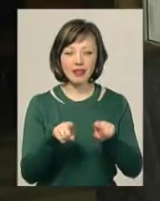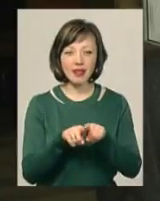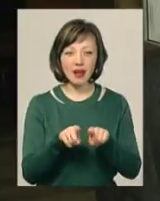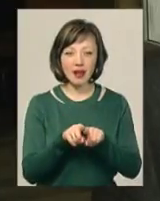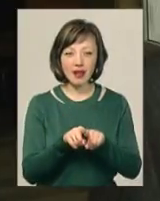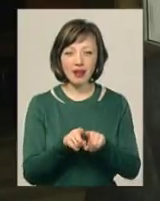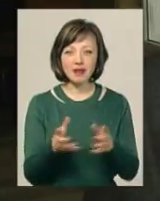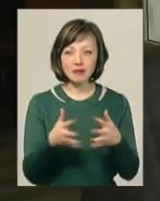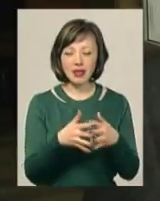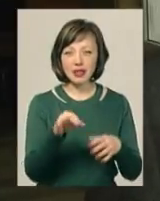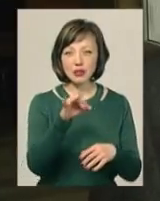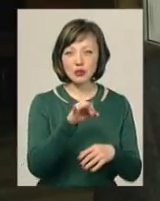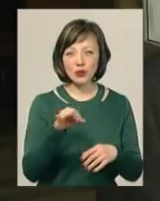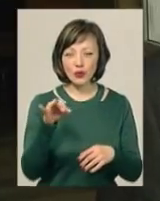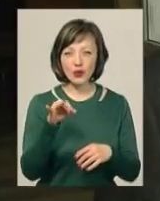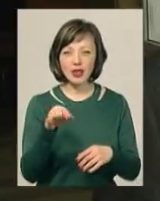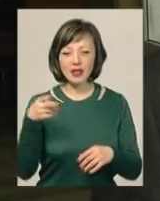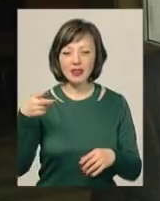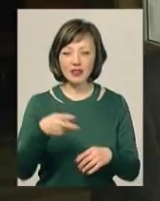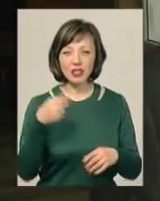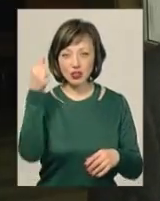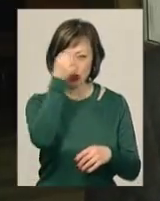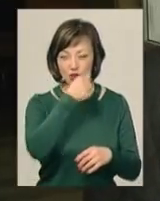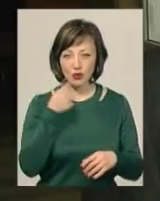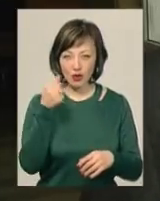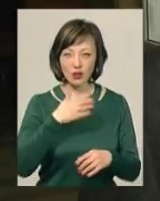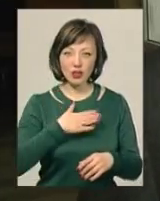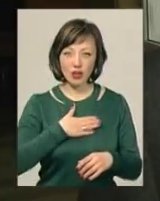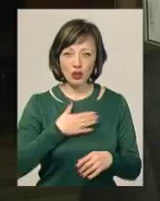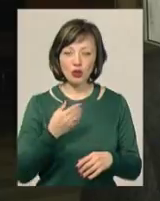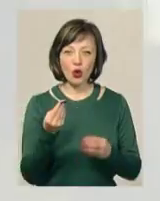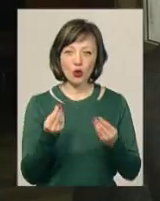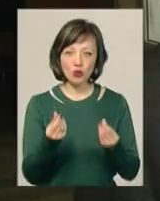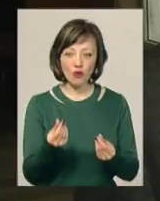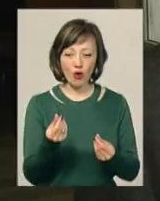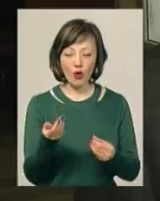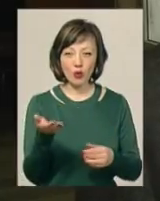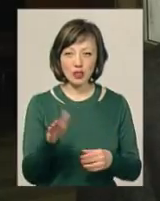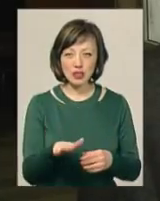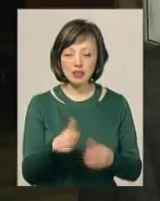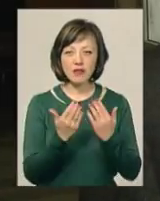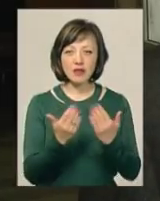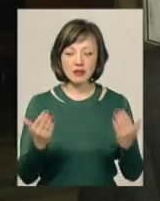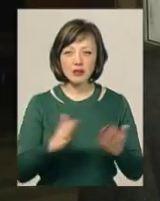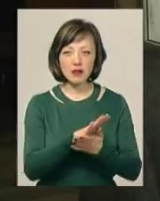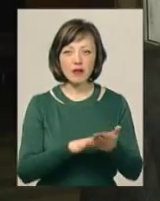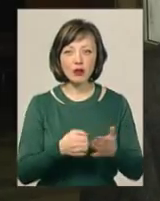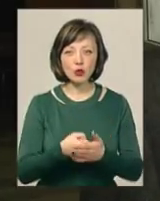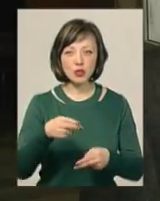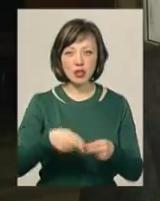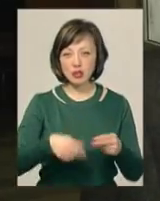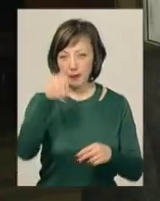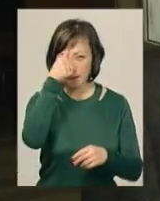історії, буквально, чуть не 2 тисячі років нашої грошової одиниці. Виставка буде тривати до закінчення